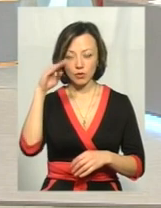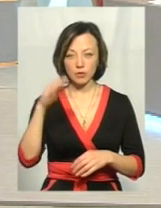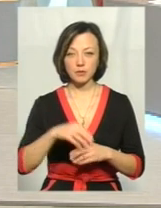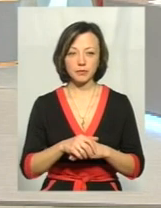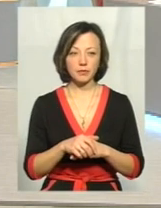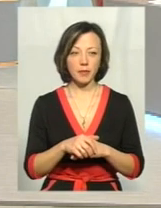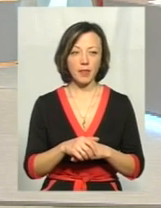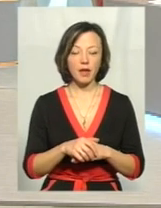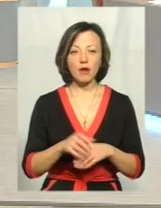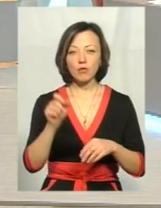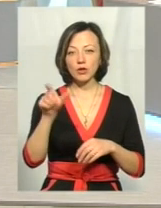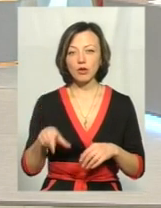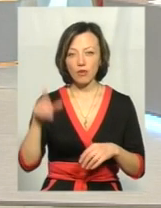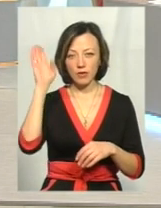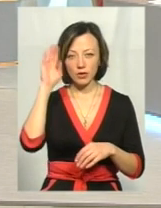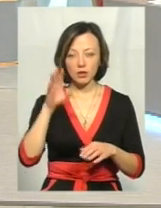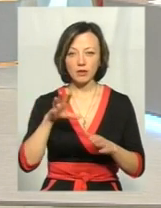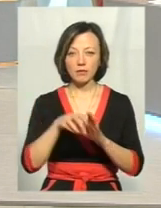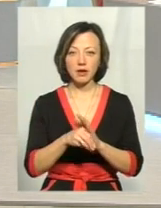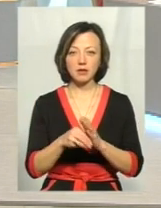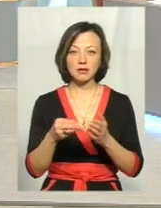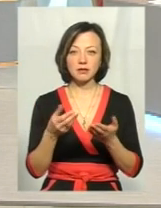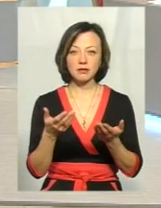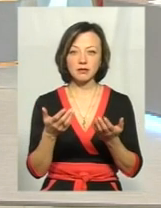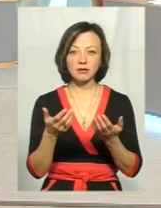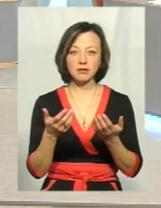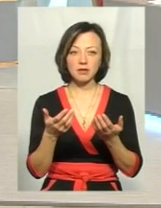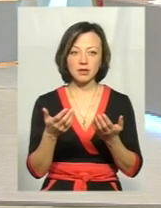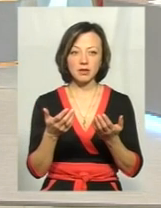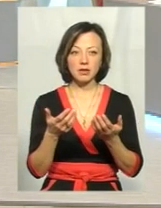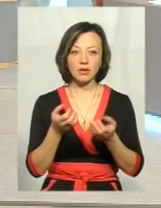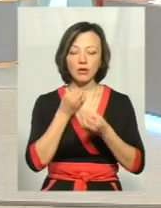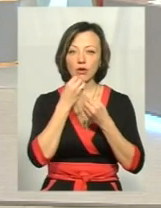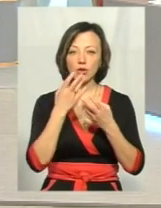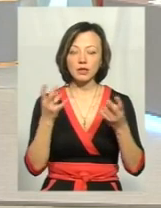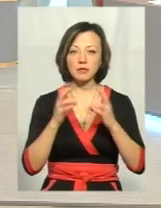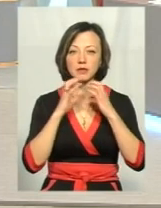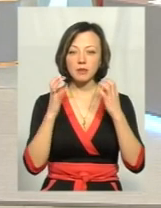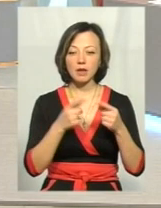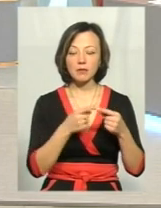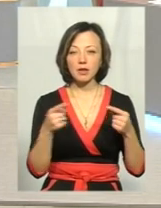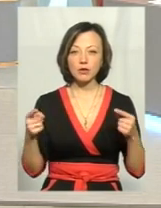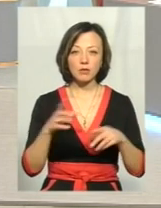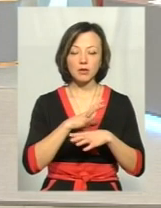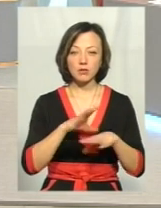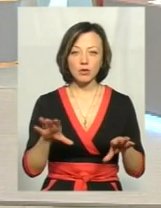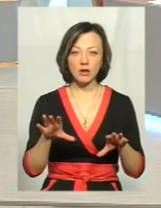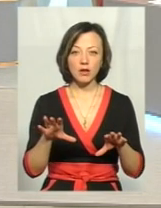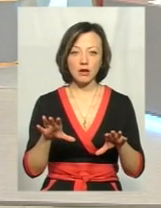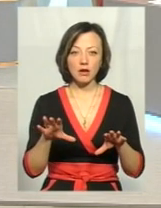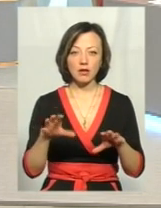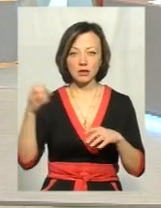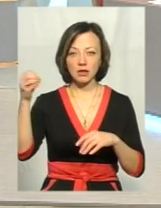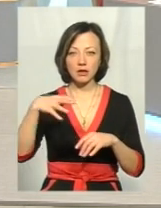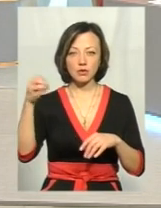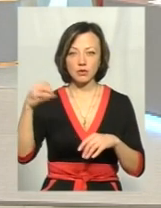воду. Так. Ну, фасовану воду, вона практично містить консерванта, то вона гороша, їй тільки треба зберігати певний період, щоб вона не стояла на